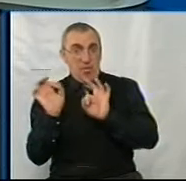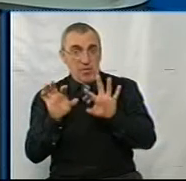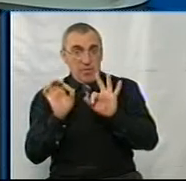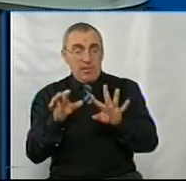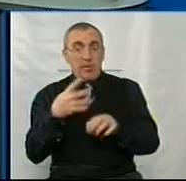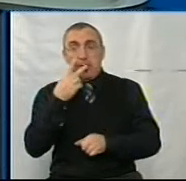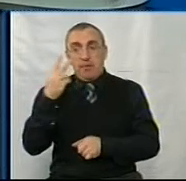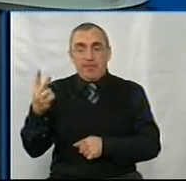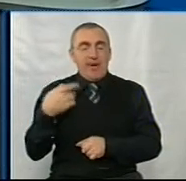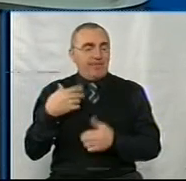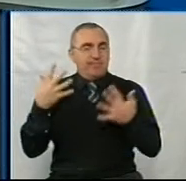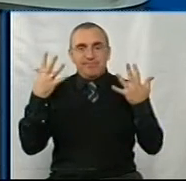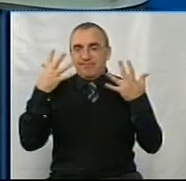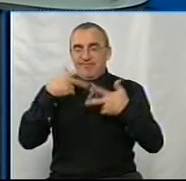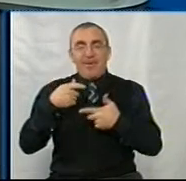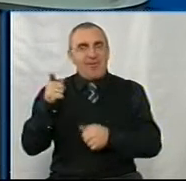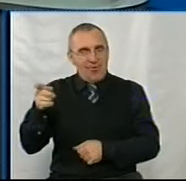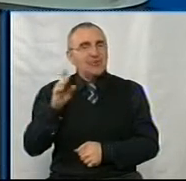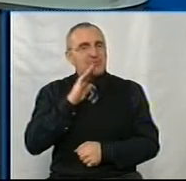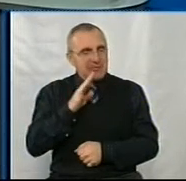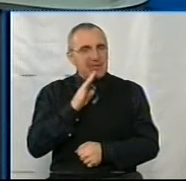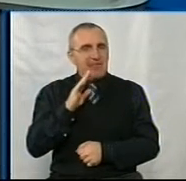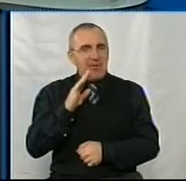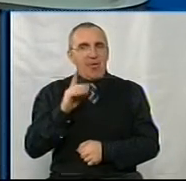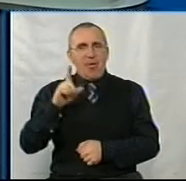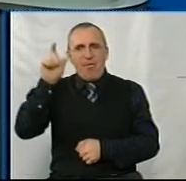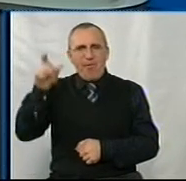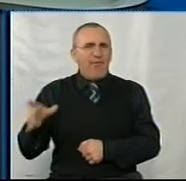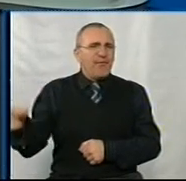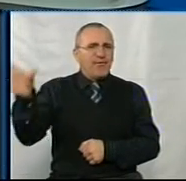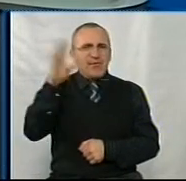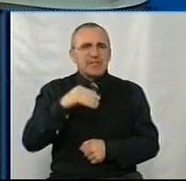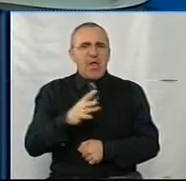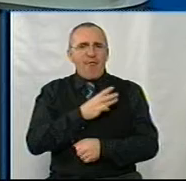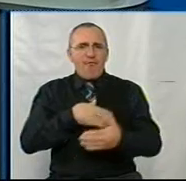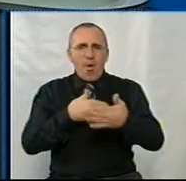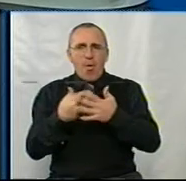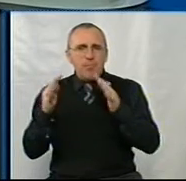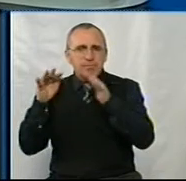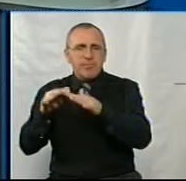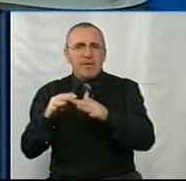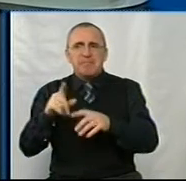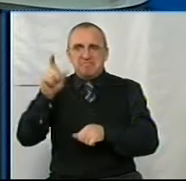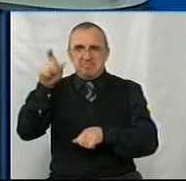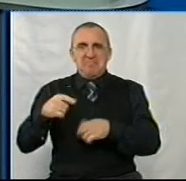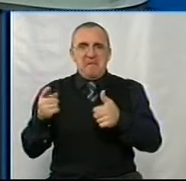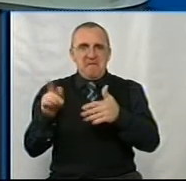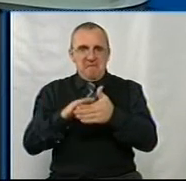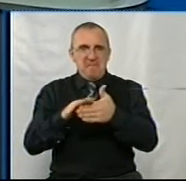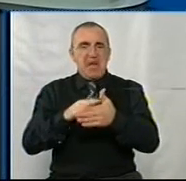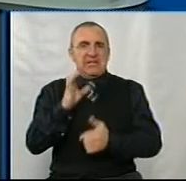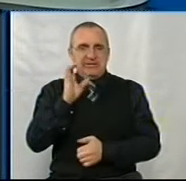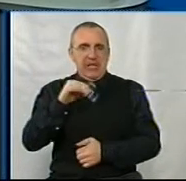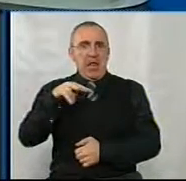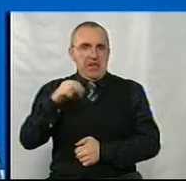дивився на неї, як зачарований, споминав, от та жінка в особі всіх волонтерів, недаром прізвища «Сила», яка надихала